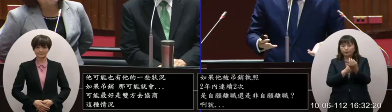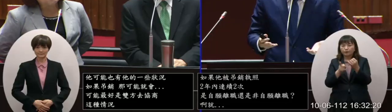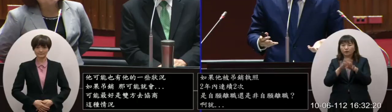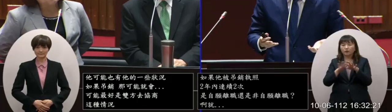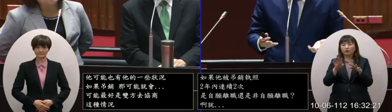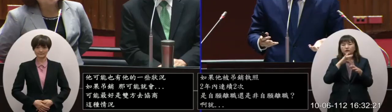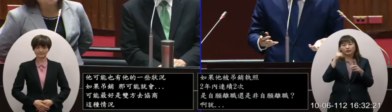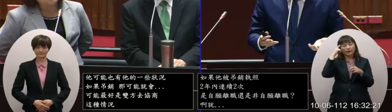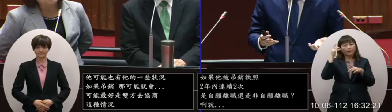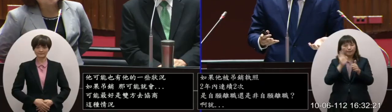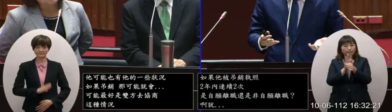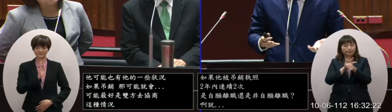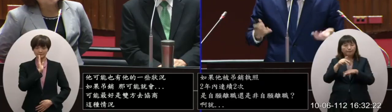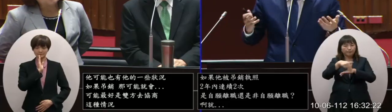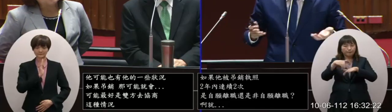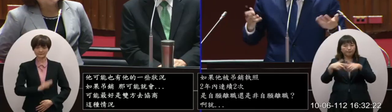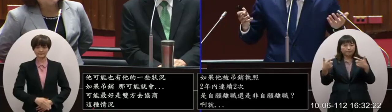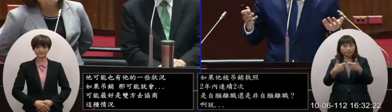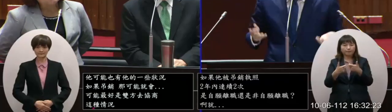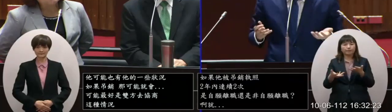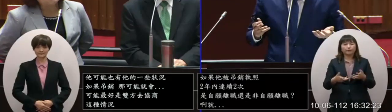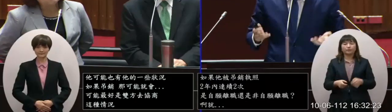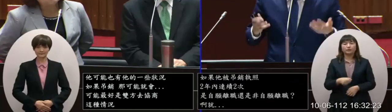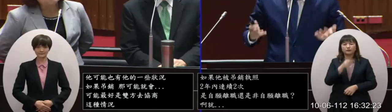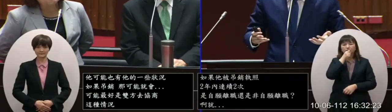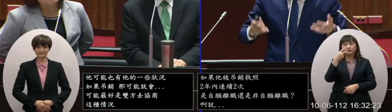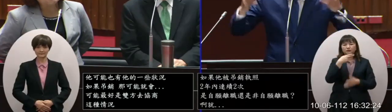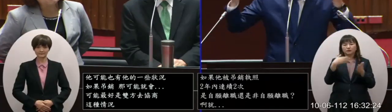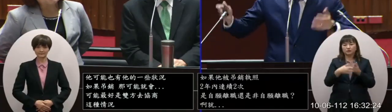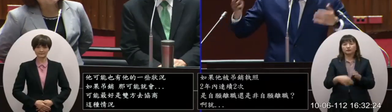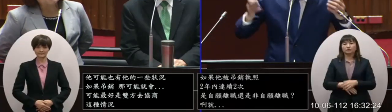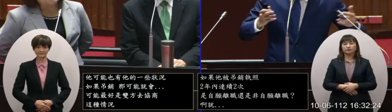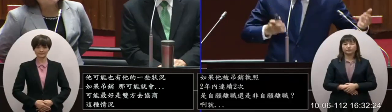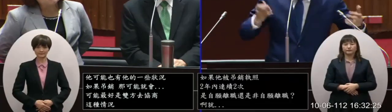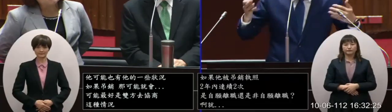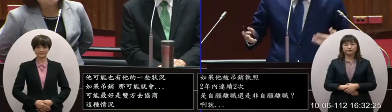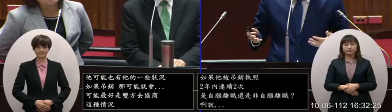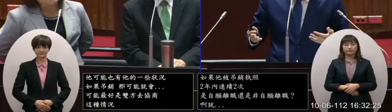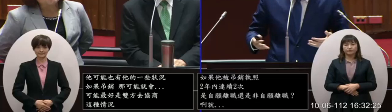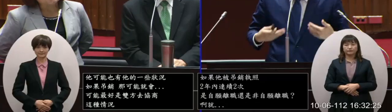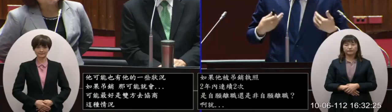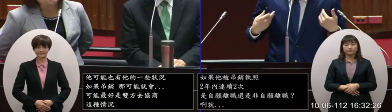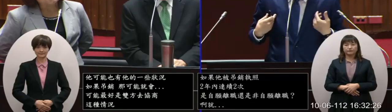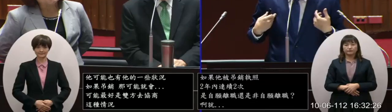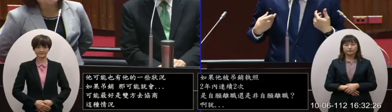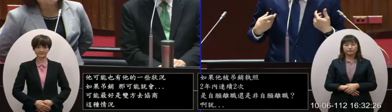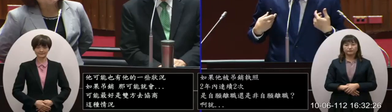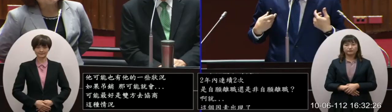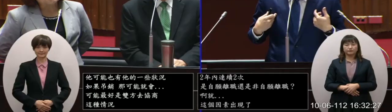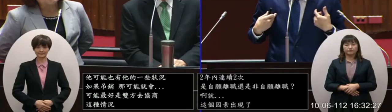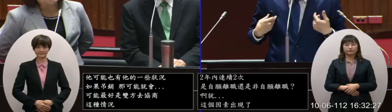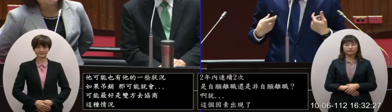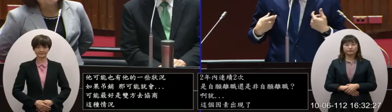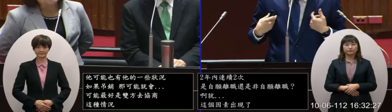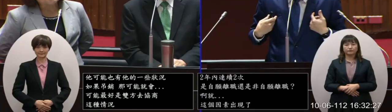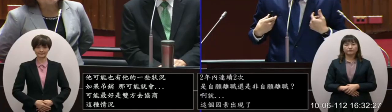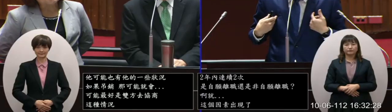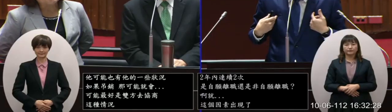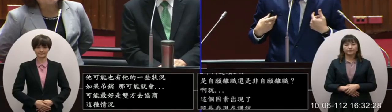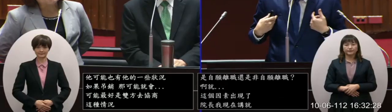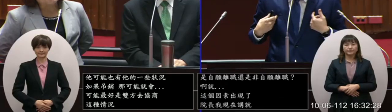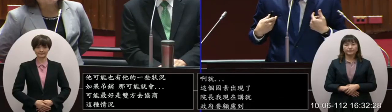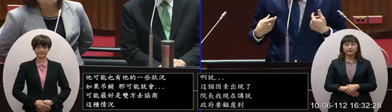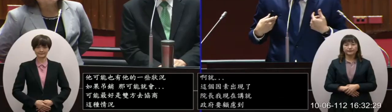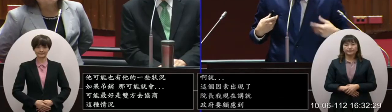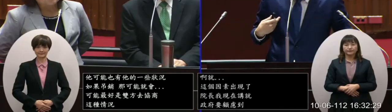尤其是配套的問題尤其是配套的問題對現在講說因為這些造成問題政府的責任來面對這些